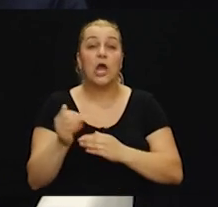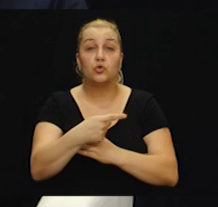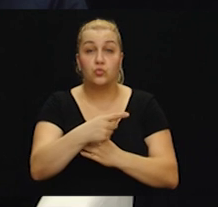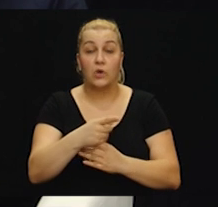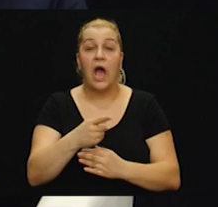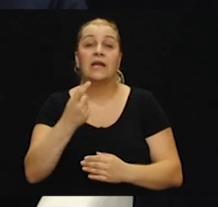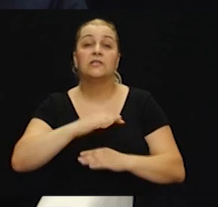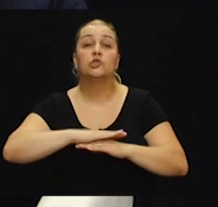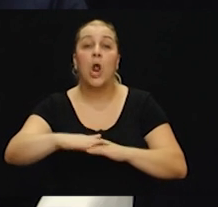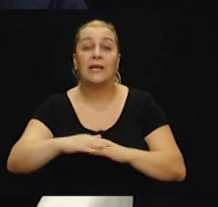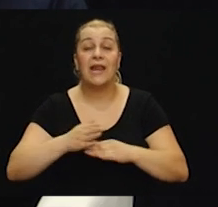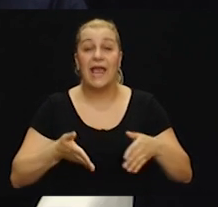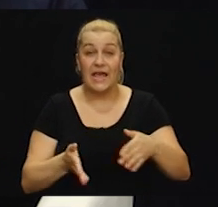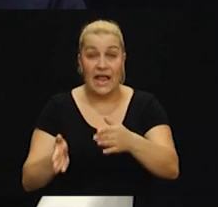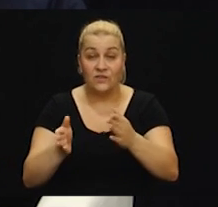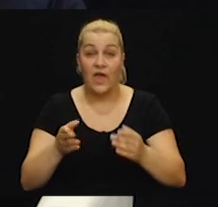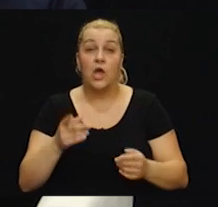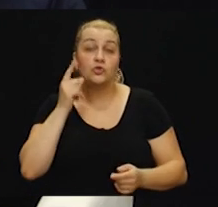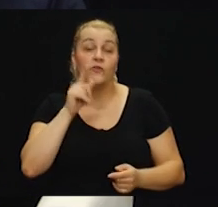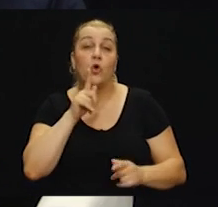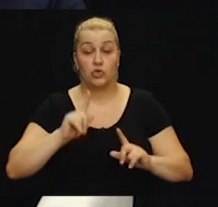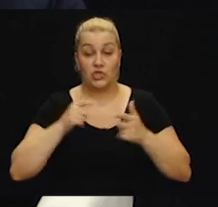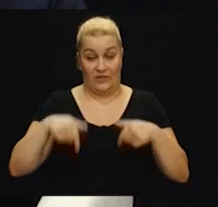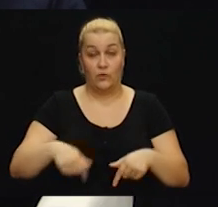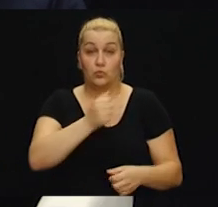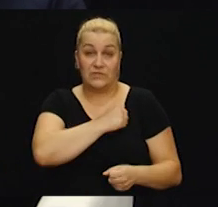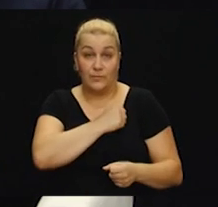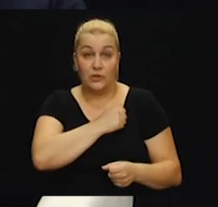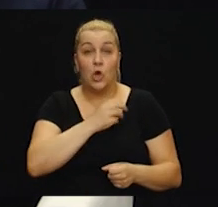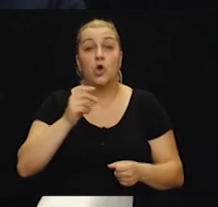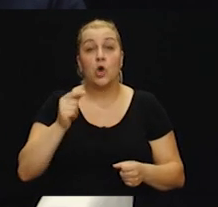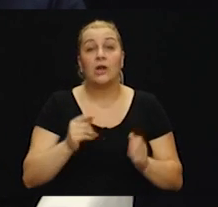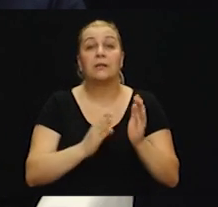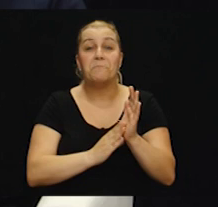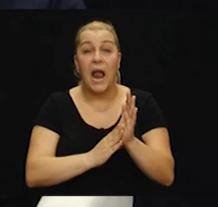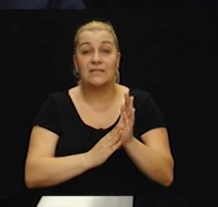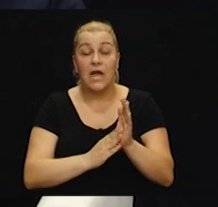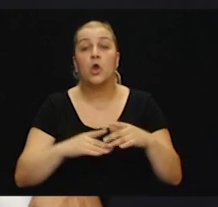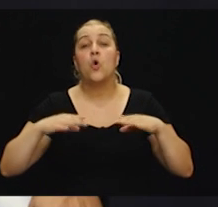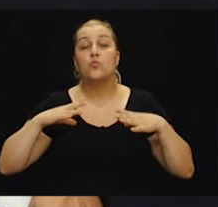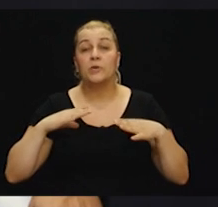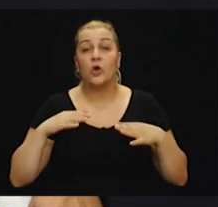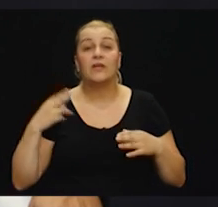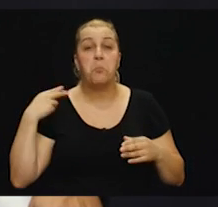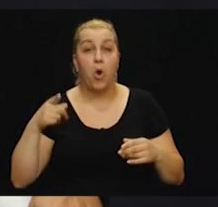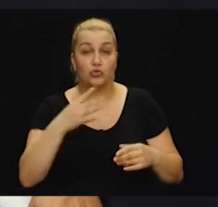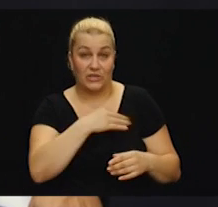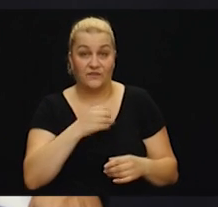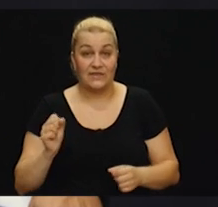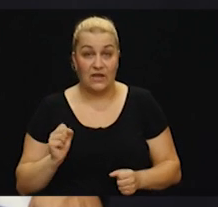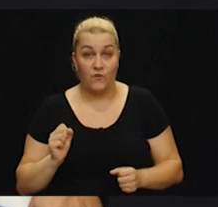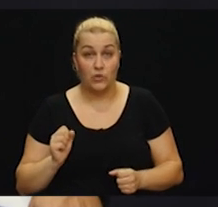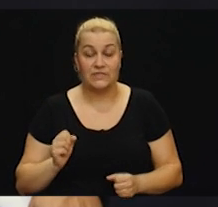također iz doline Neretve, ali čovjek koji živi u našem gradu podnom Marijana. Rolande Makzan, umirovljeni poručnik Hrvatske vojske.